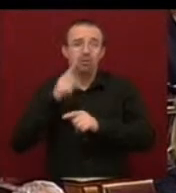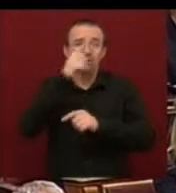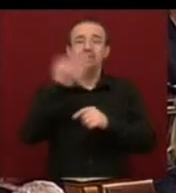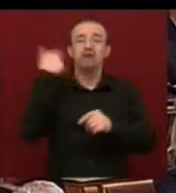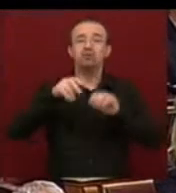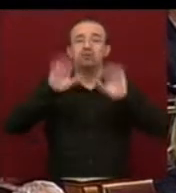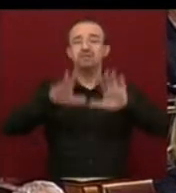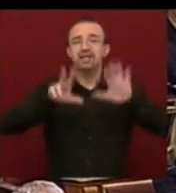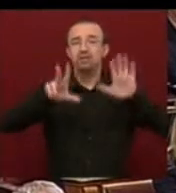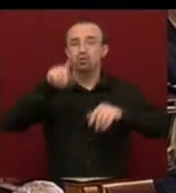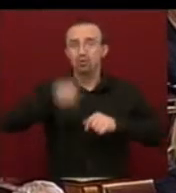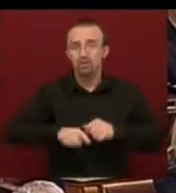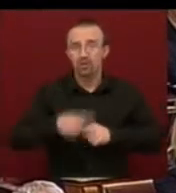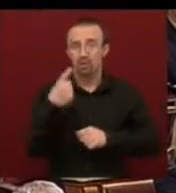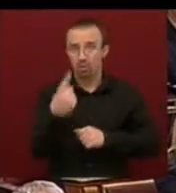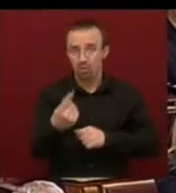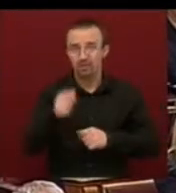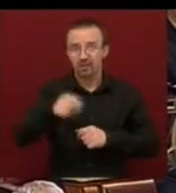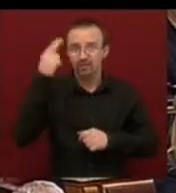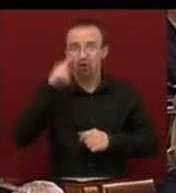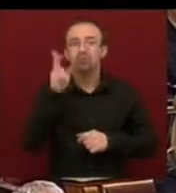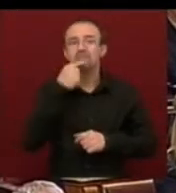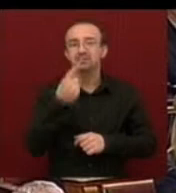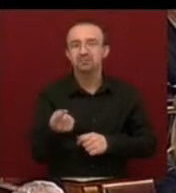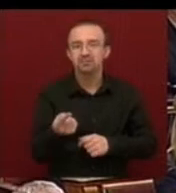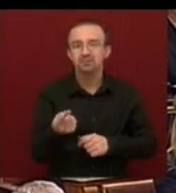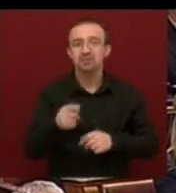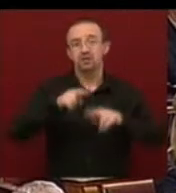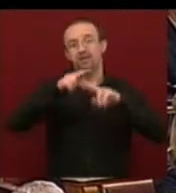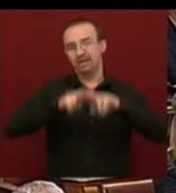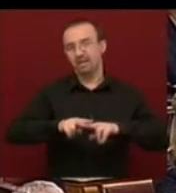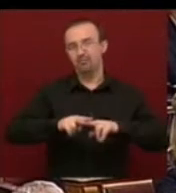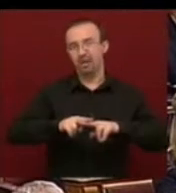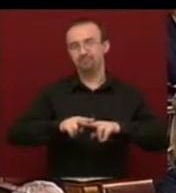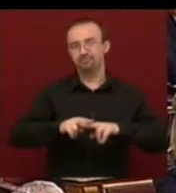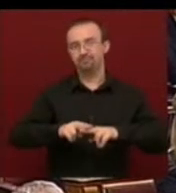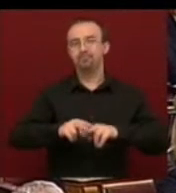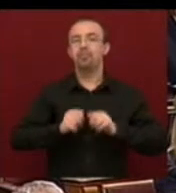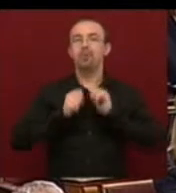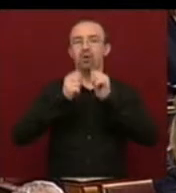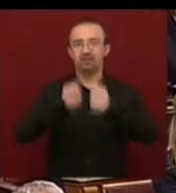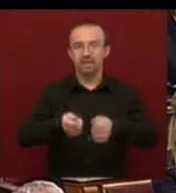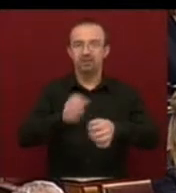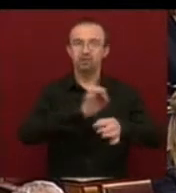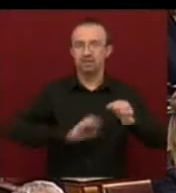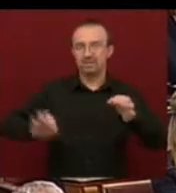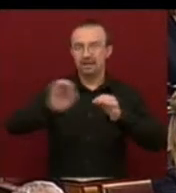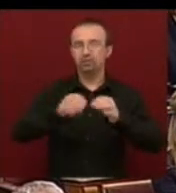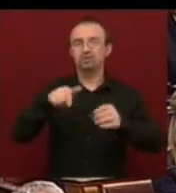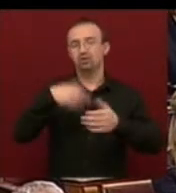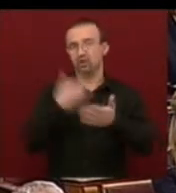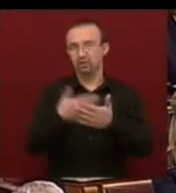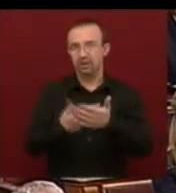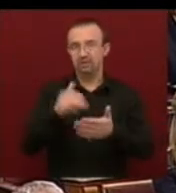hónapban. Ön képviselő úr arról beszél, hogy rendben adtát át az országot, ezenből a